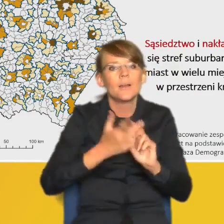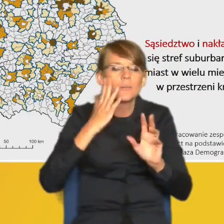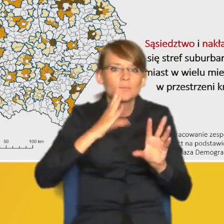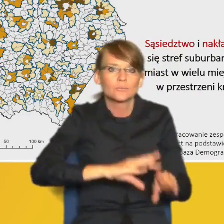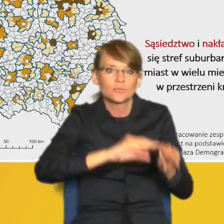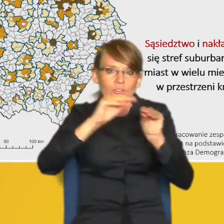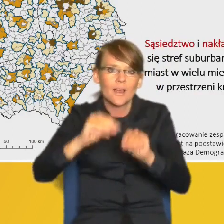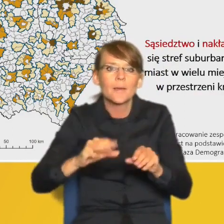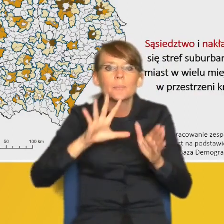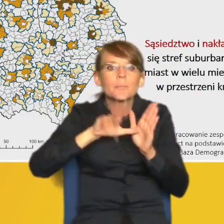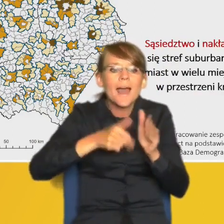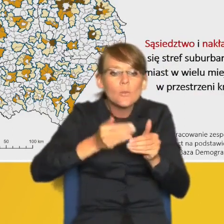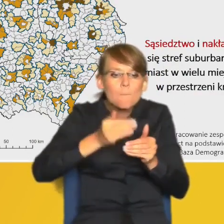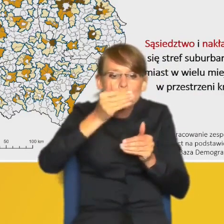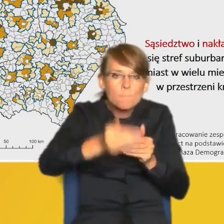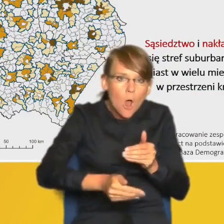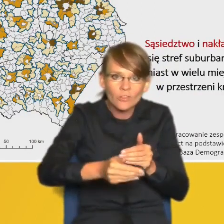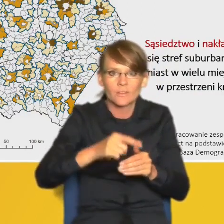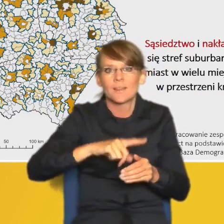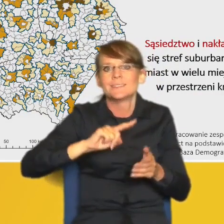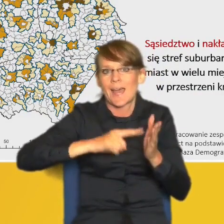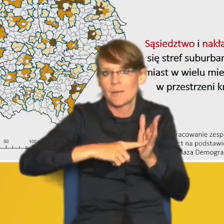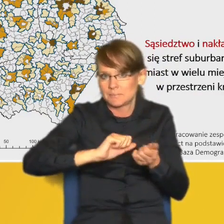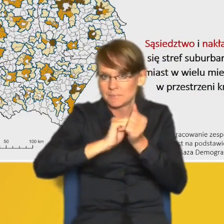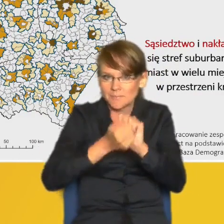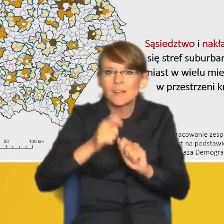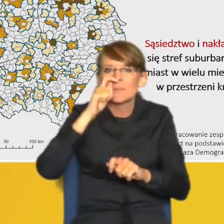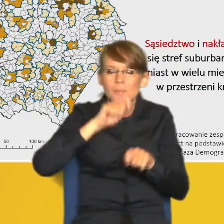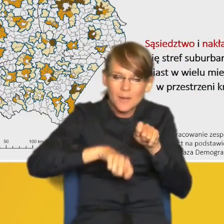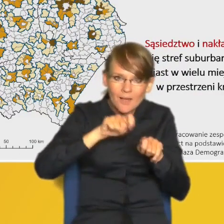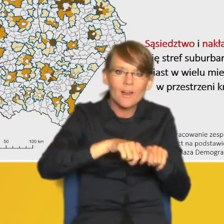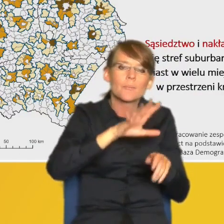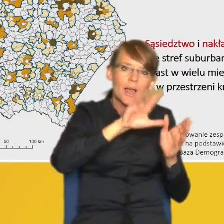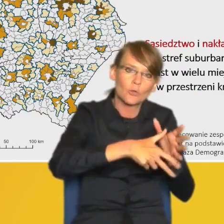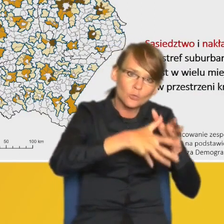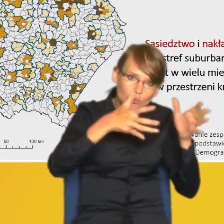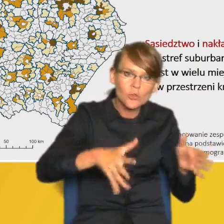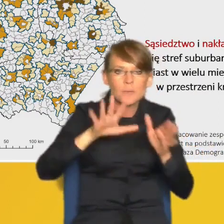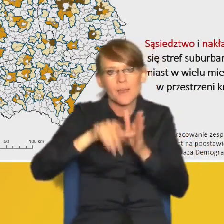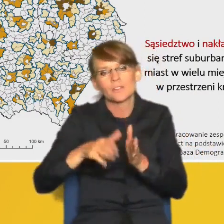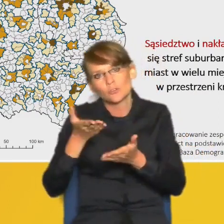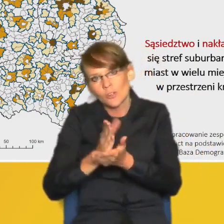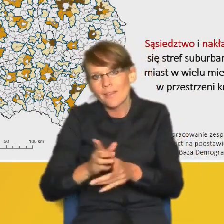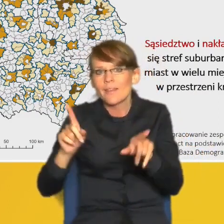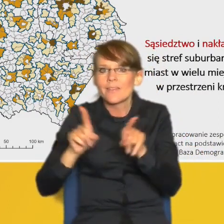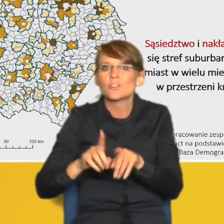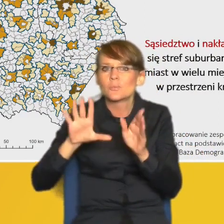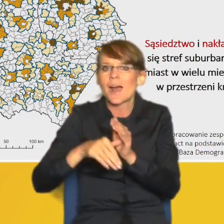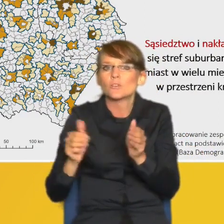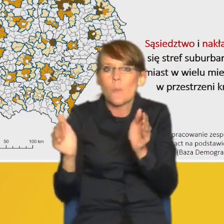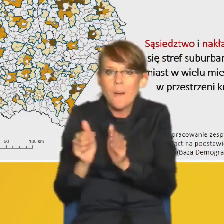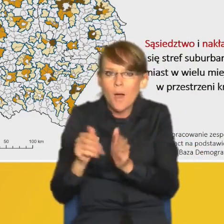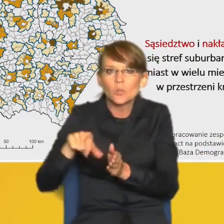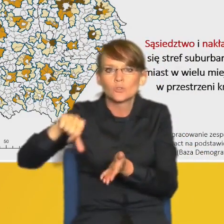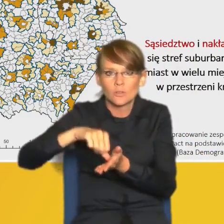wszystkie miasta duże i średnie oraz miasta małe będące stolicami powiatów. Bazowaliśmy na